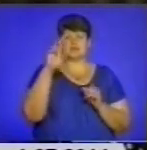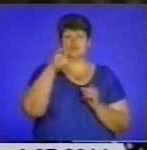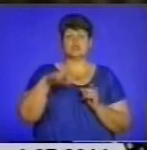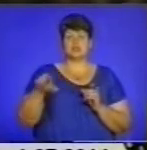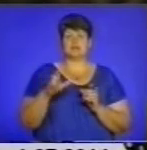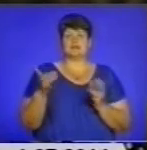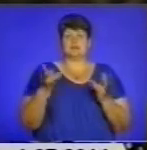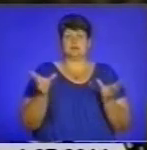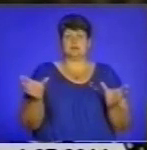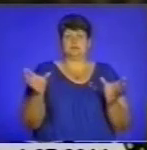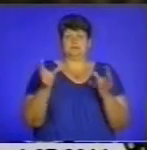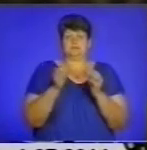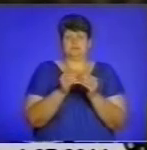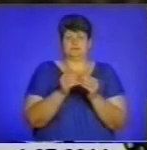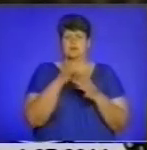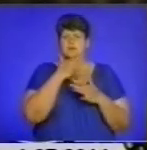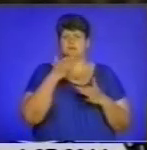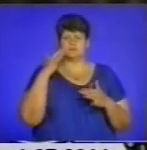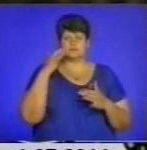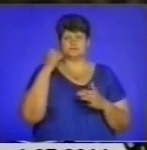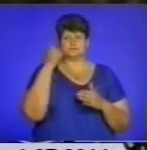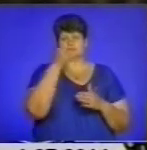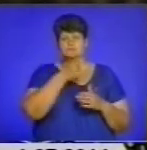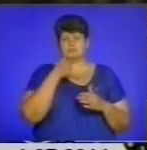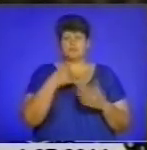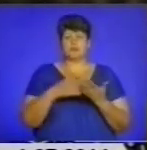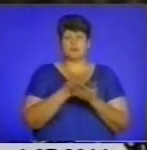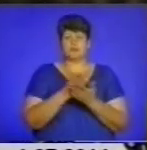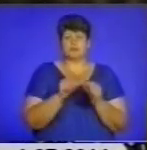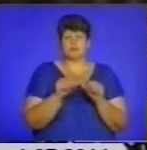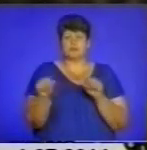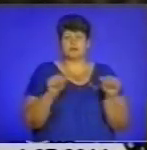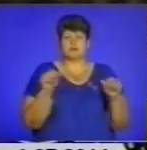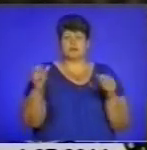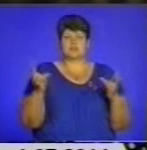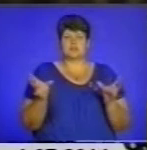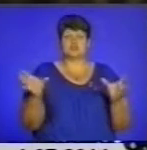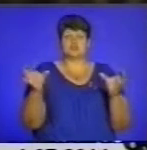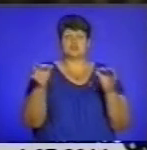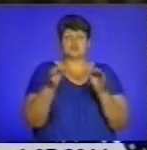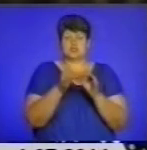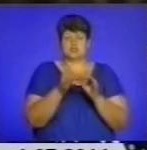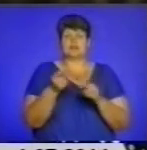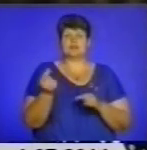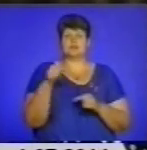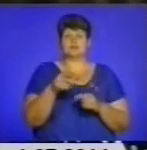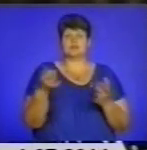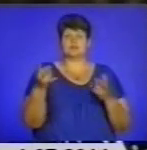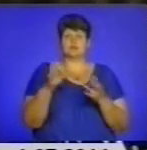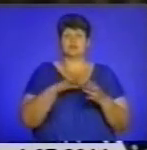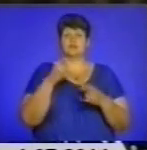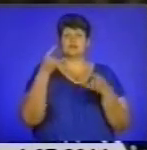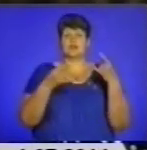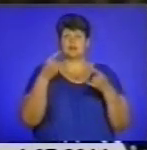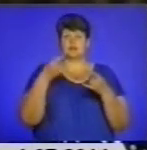зшивати. Многі роки політики її роз'єдняли. Зараз нам потрібно її зшити, а для цього потрібно, щоб був телеканал,